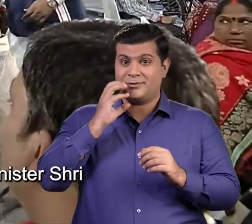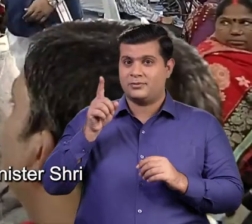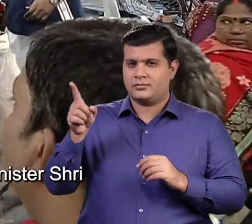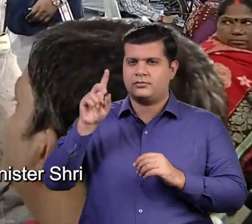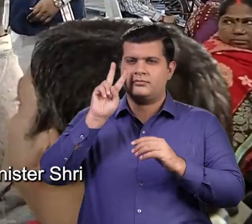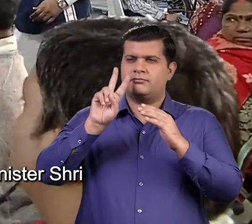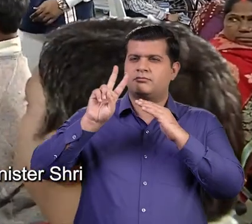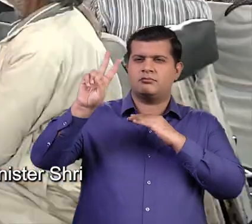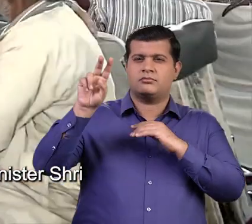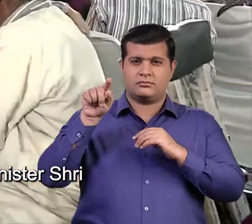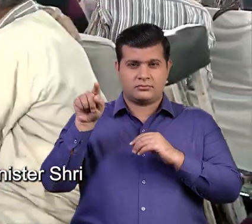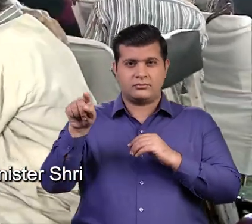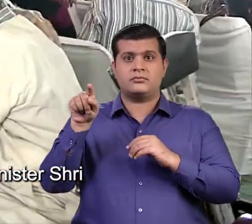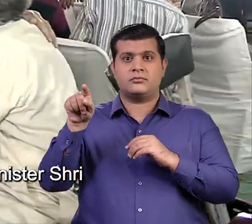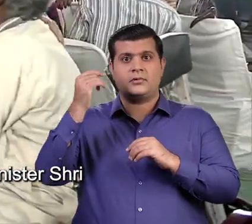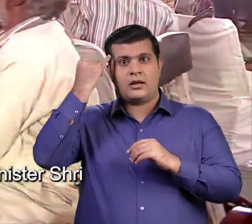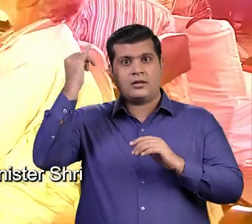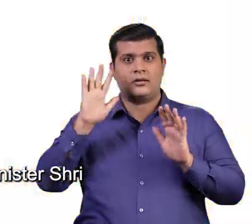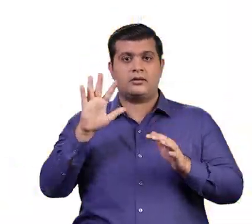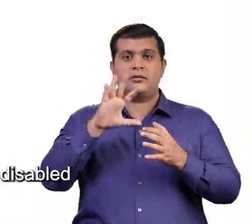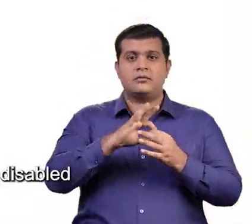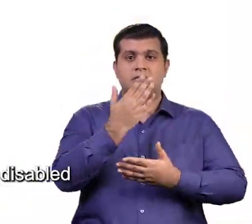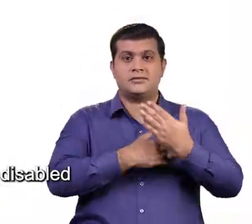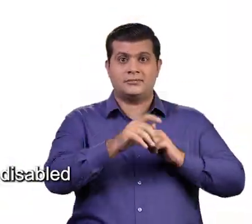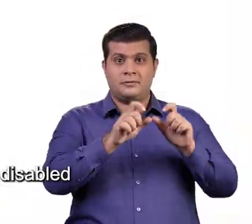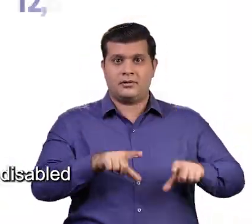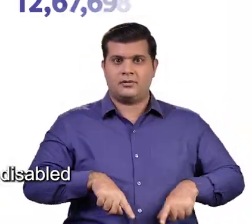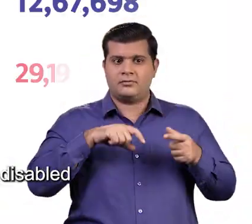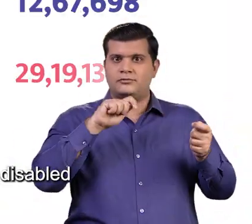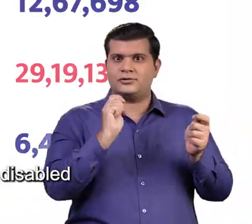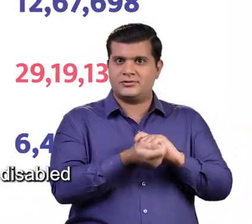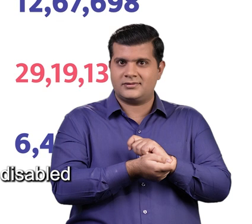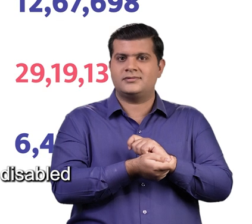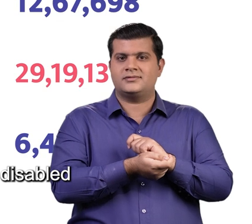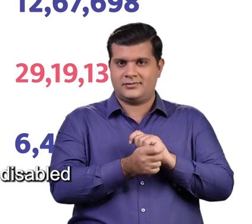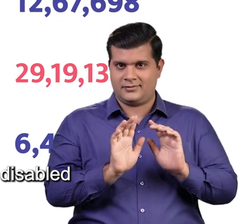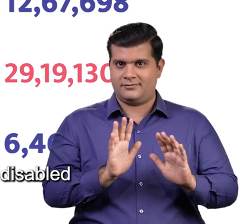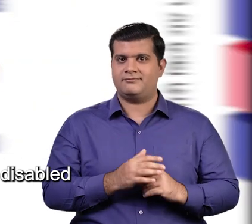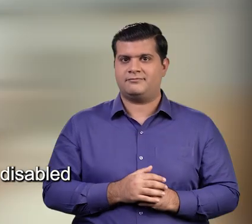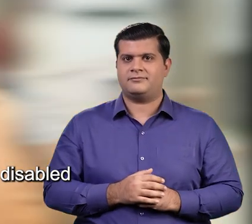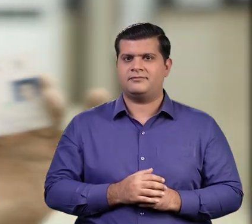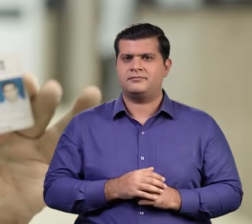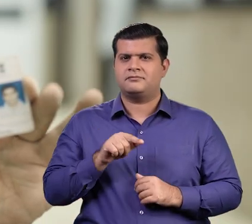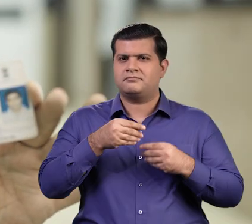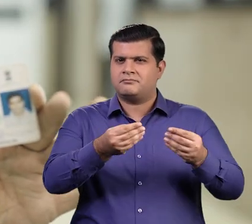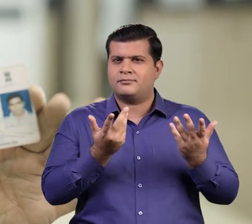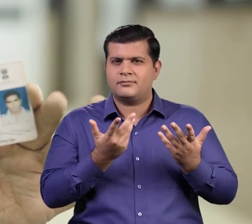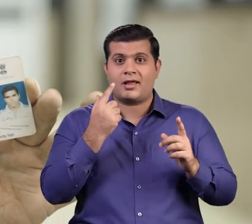प्रधान मंत्री शीनरेंडर मोदी के दूर दर्शी नित्रत्व में दिव्यांग जनों के जीवन में आ रहा है आभूत पूरु बदलाव।